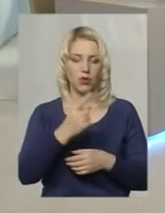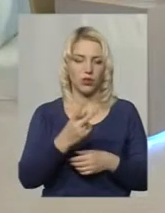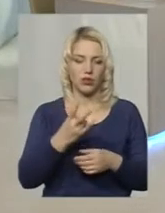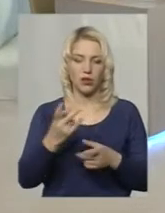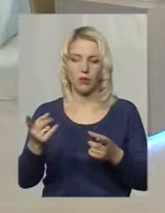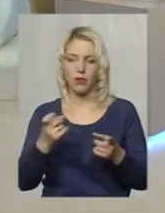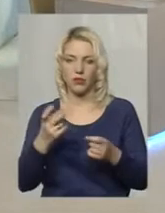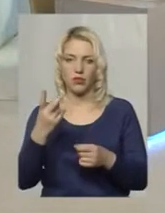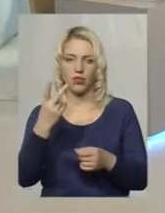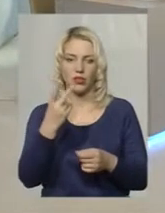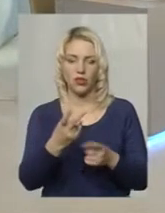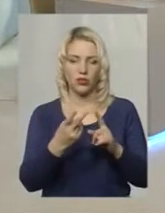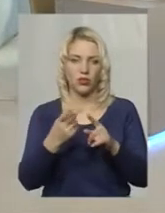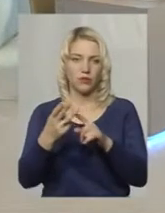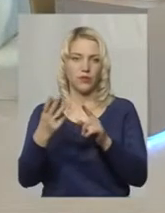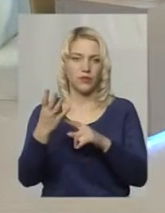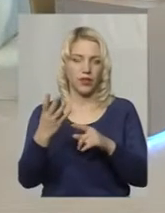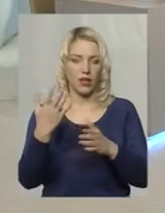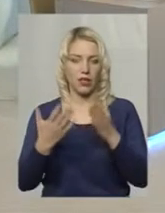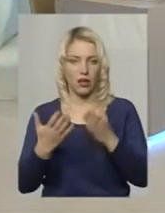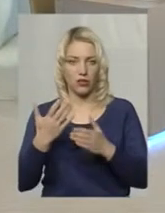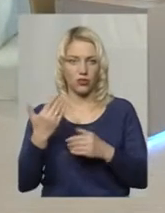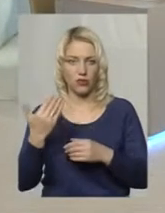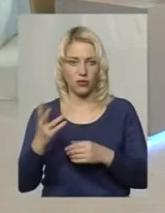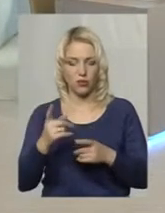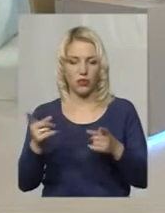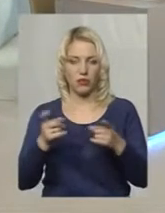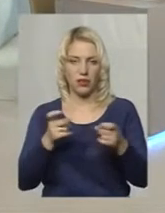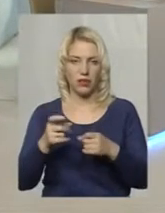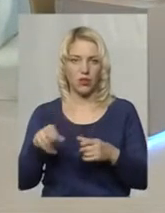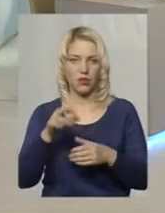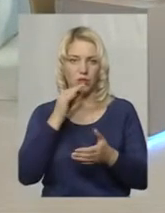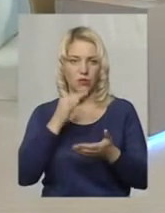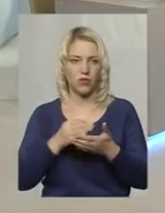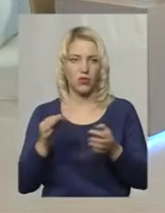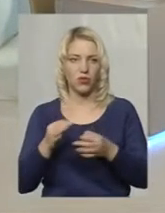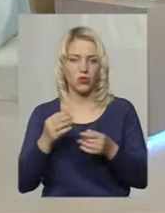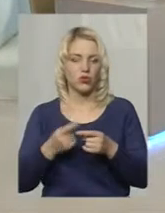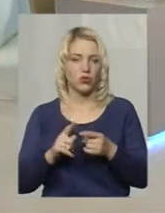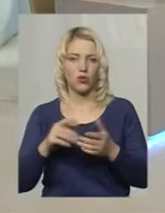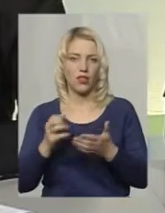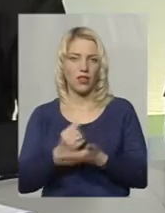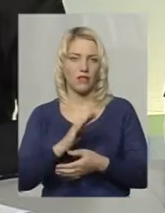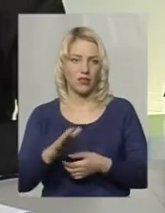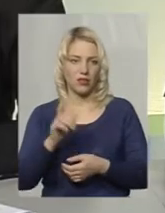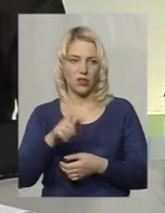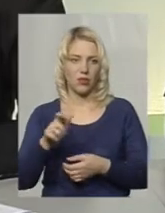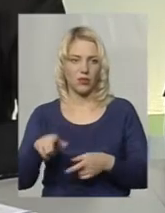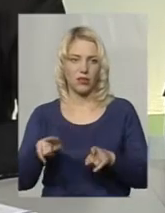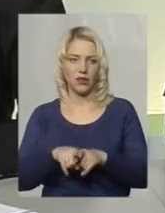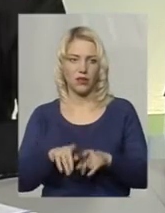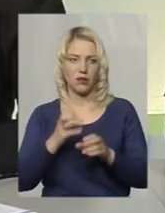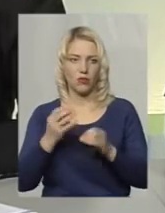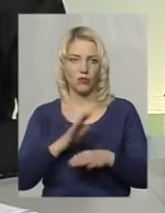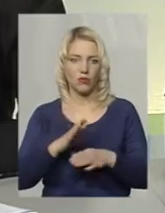Таких громадян досить велика кількість. Якщо ви будете їх притягати до відповідальності, нічого з цього не вийде путнього. Тобто, громадяни просто так не підуть.